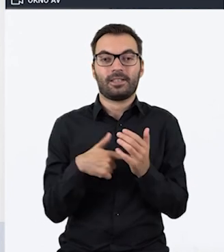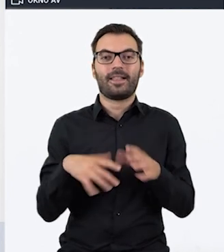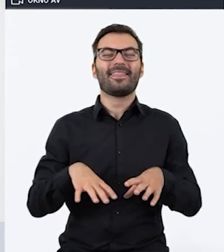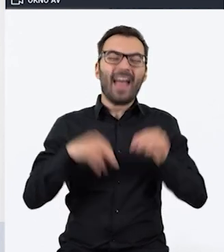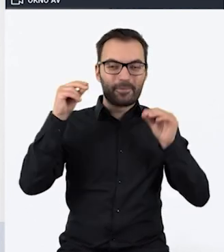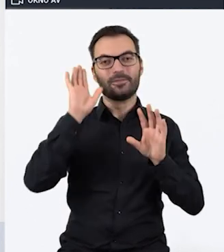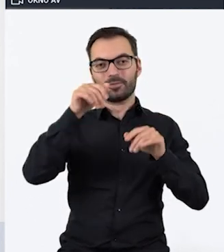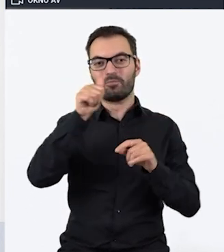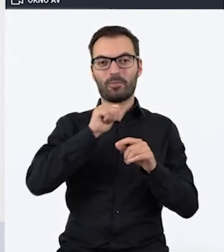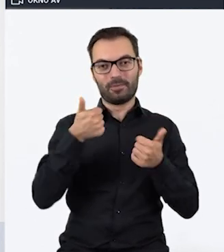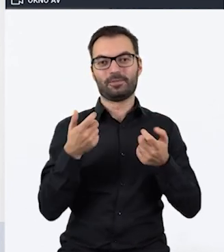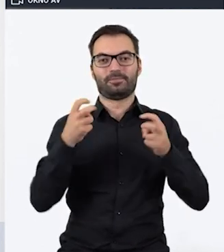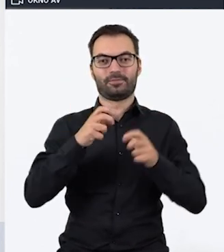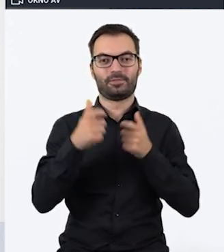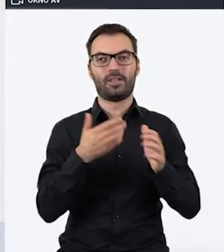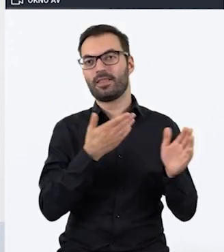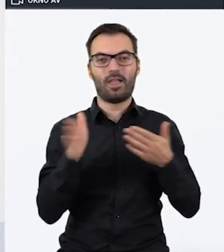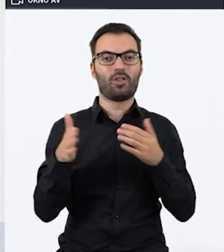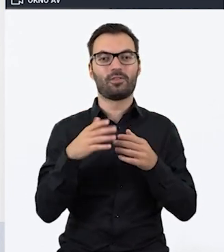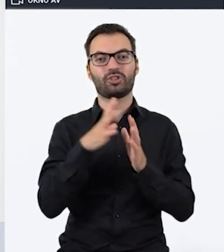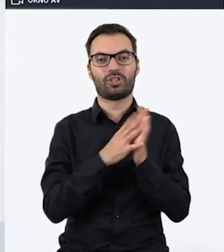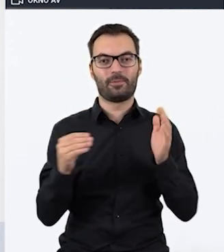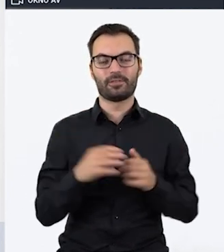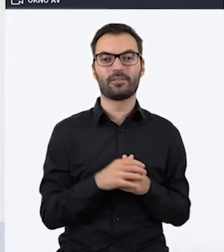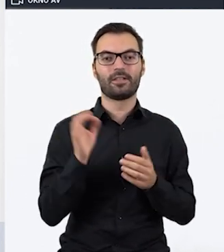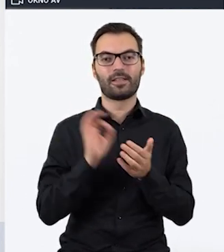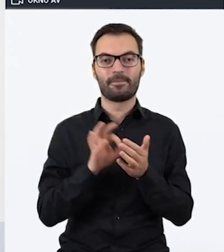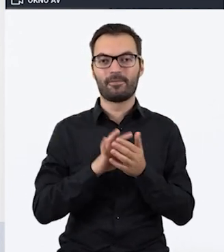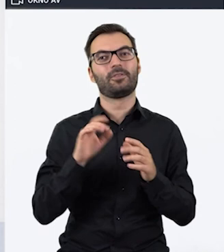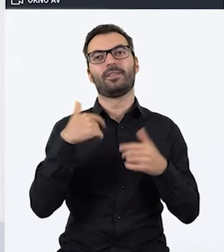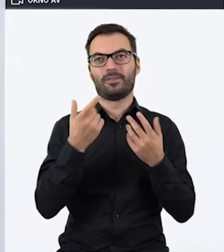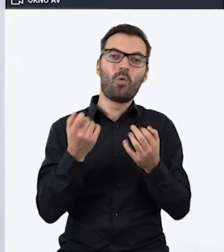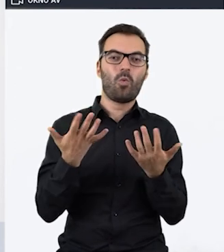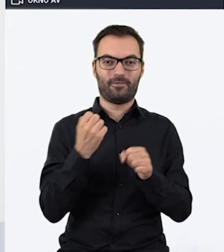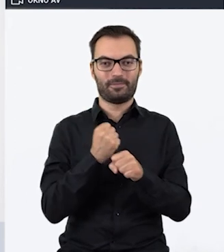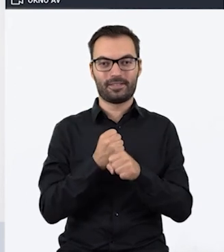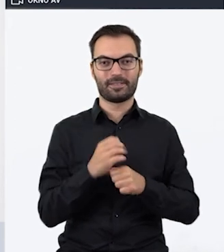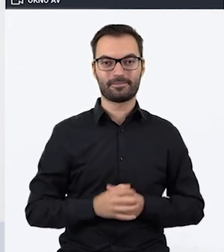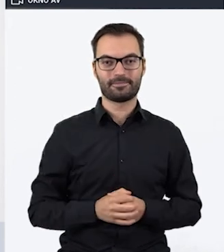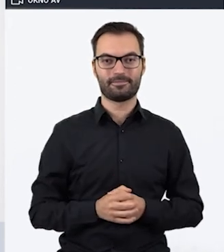pierwszy swój stworzyć na podstawie gotowego szablonu. Na pewno to ułatwi Państwu pracę.